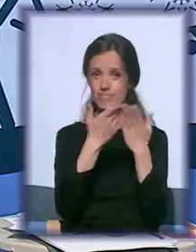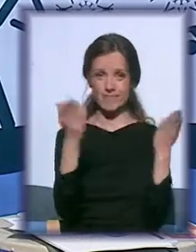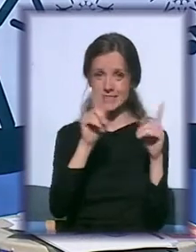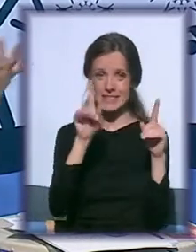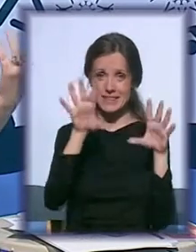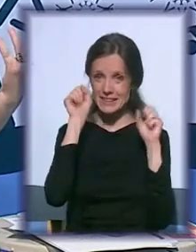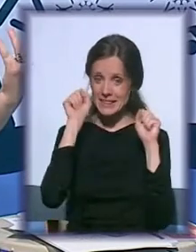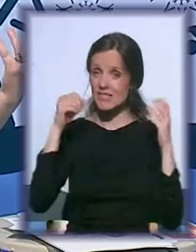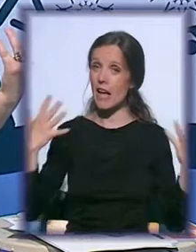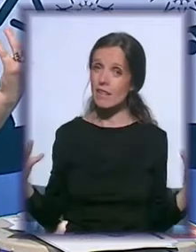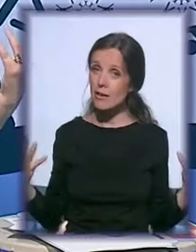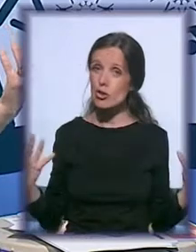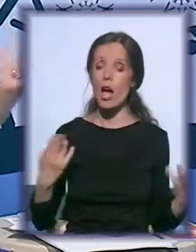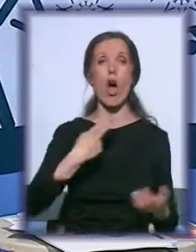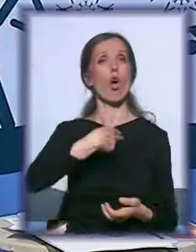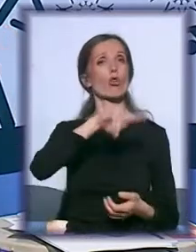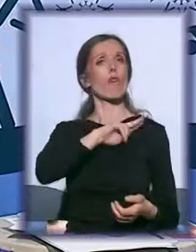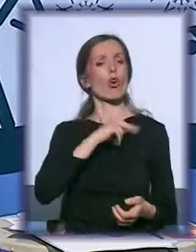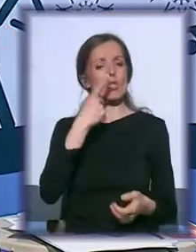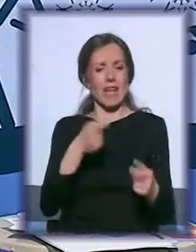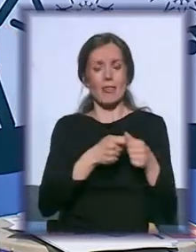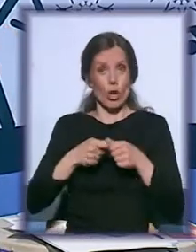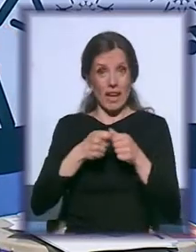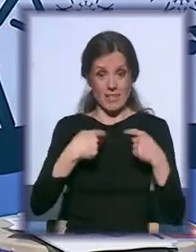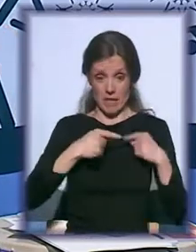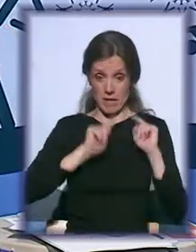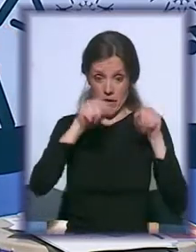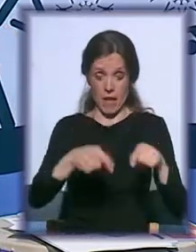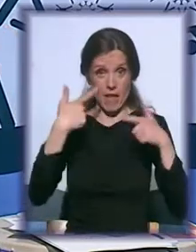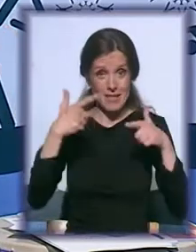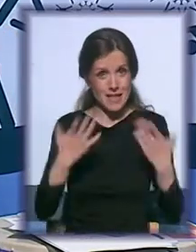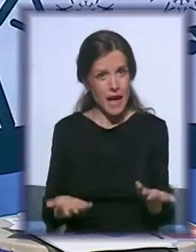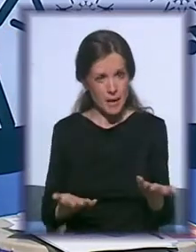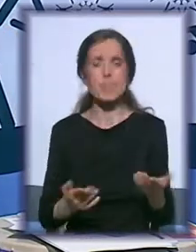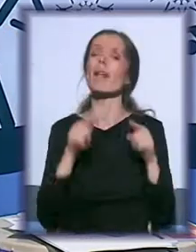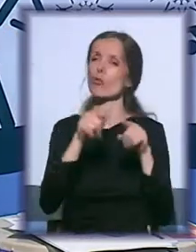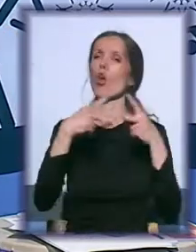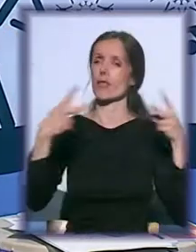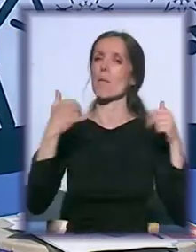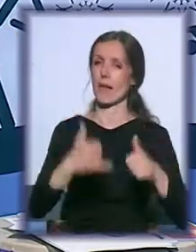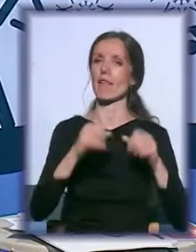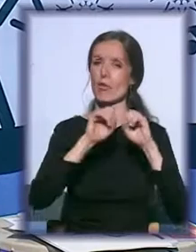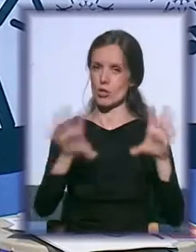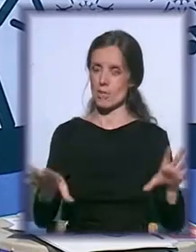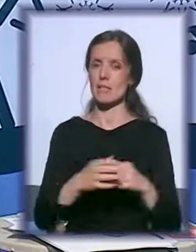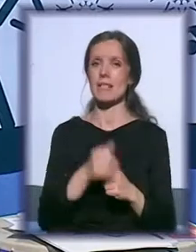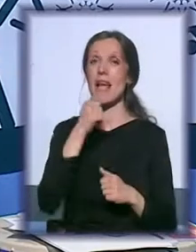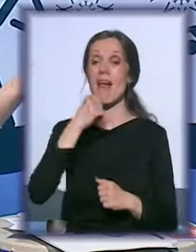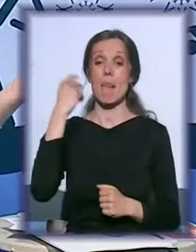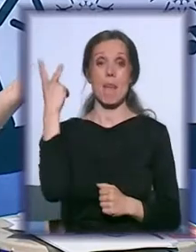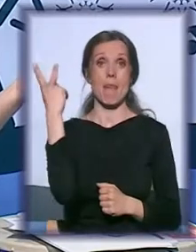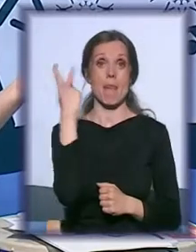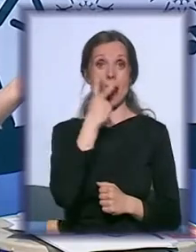ono što jeste odgovornost jedne organizacije koja se nađe na sajmu, e, to je zapravo tema današnje emisije. I normalno, kada